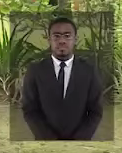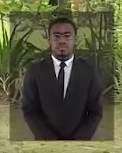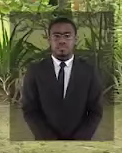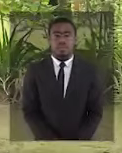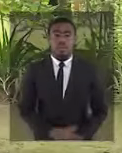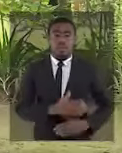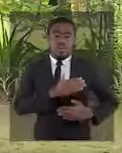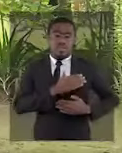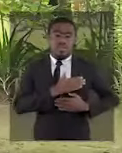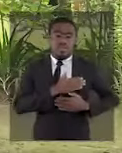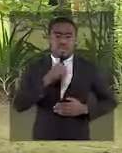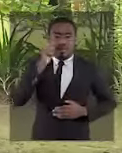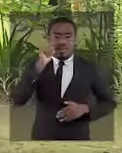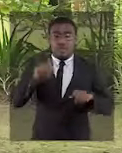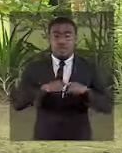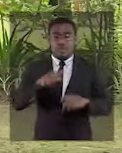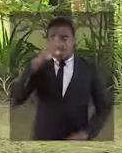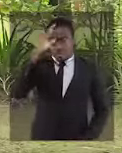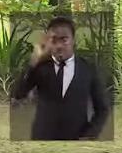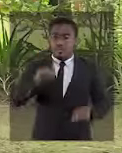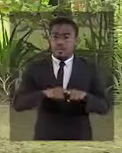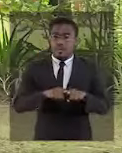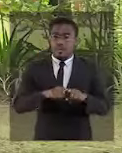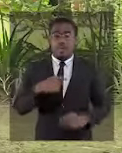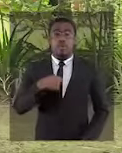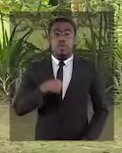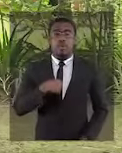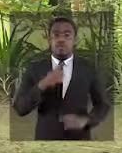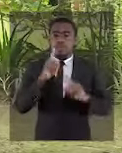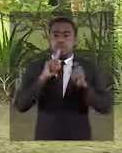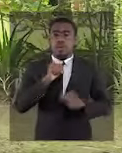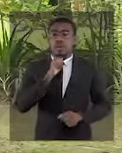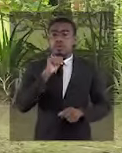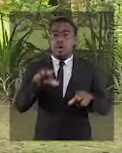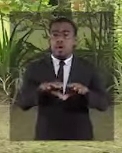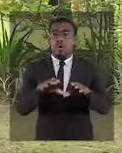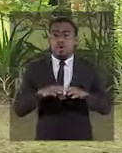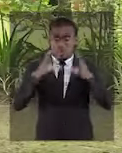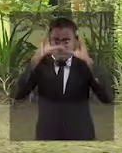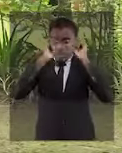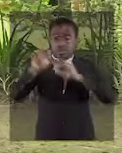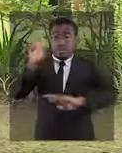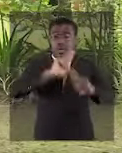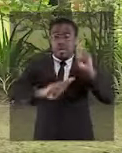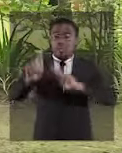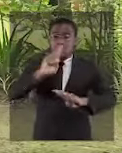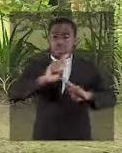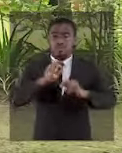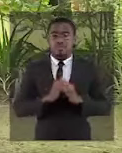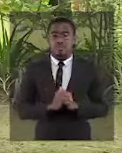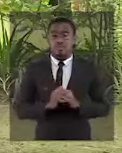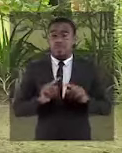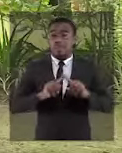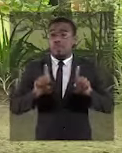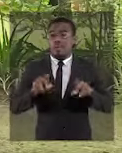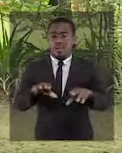Mes chers compatriotes, ce n'est pas en tant que Président de la République que je m'adresse à vous aujourd'hui. C